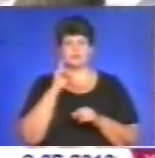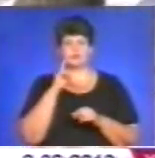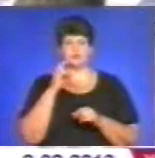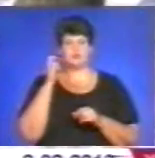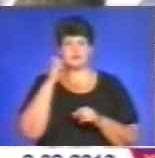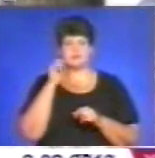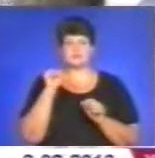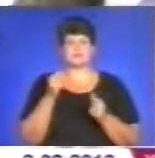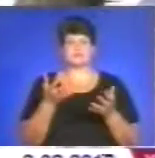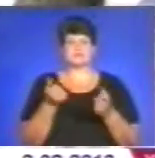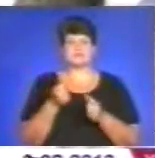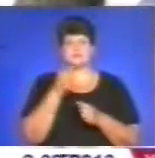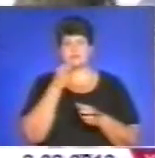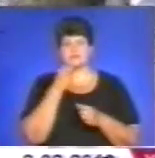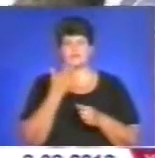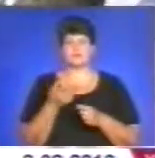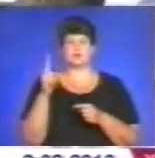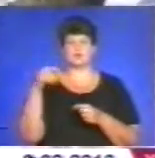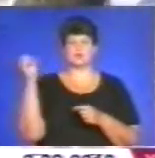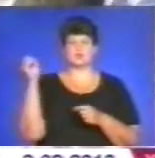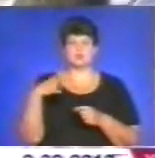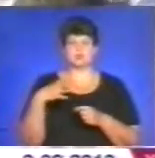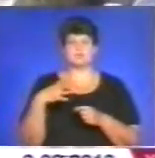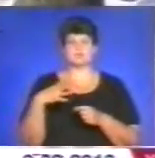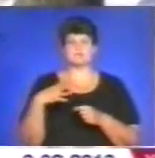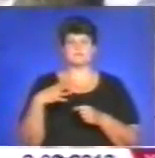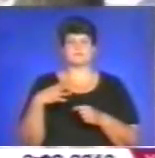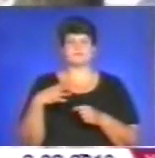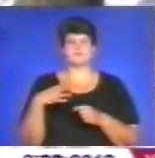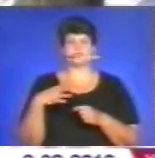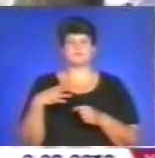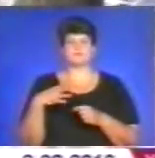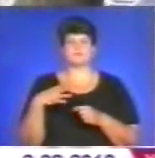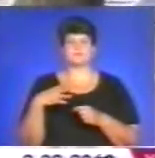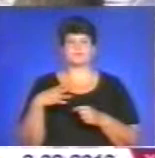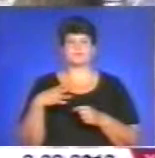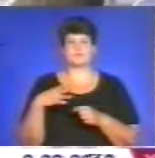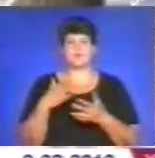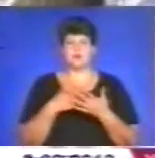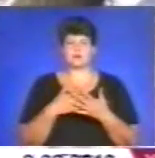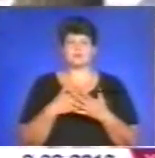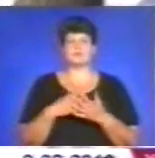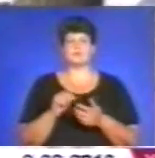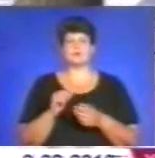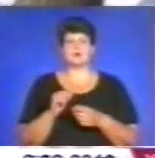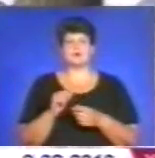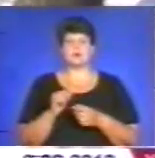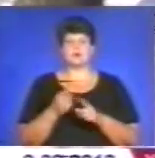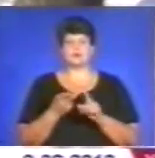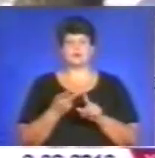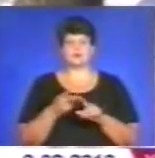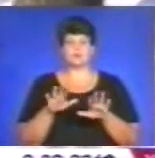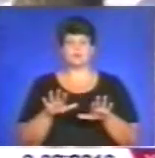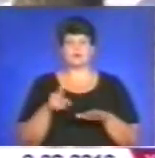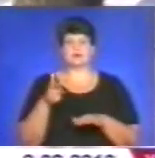Це може бути зв'язано і з харчуванням, і з сонячною активністю. А на другому місці